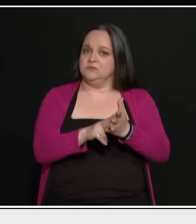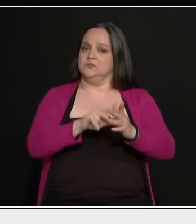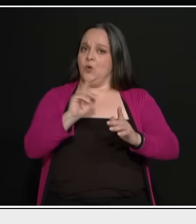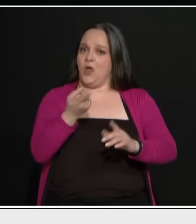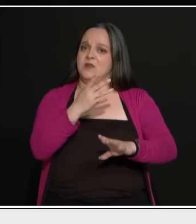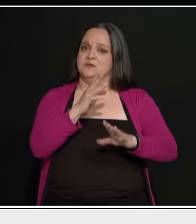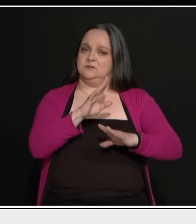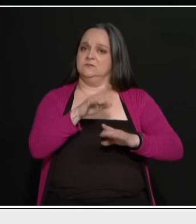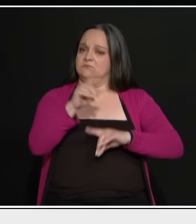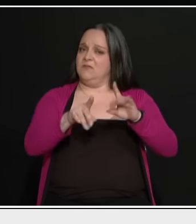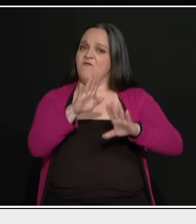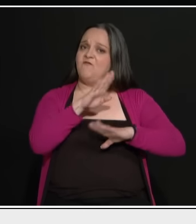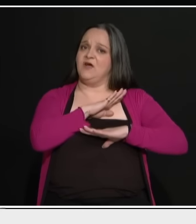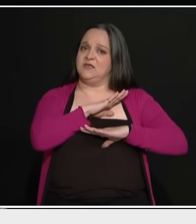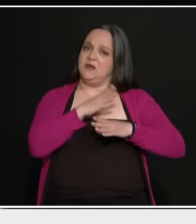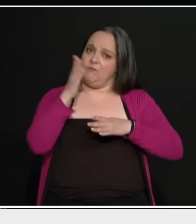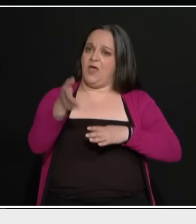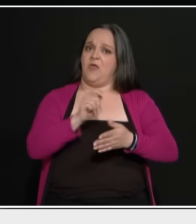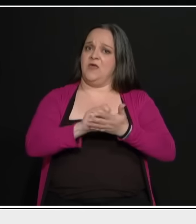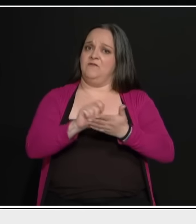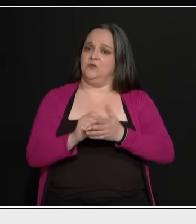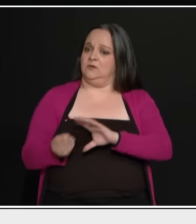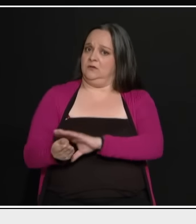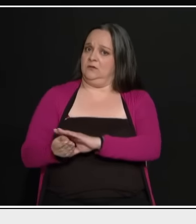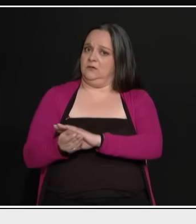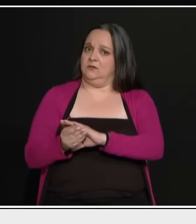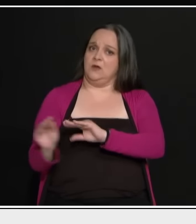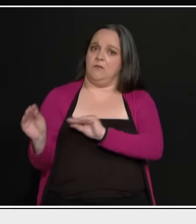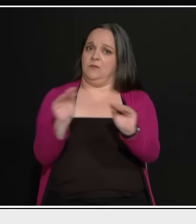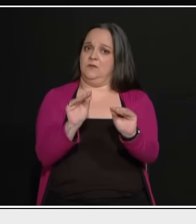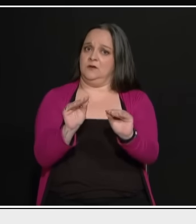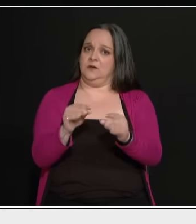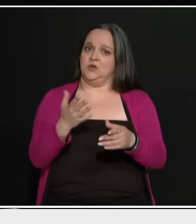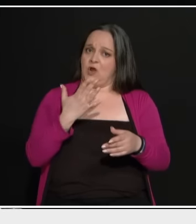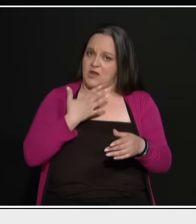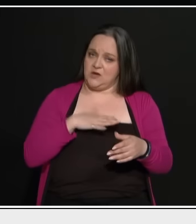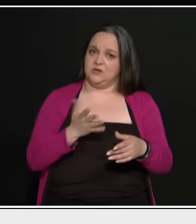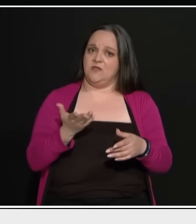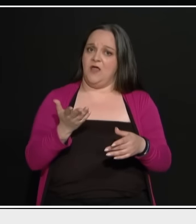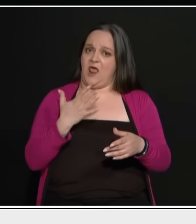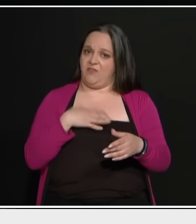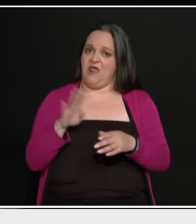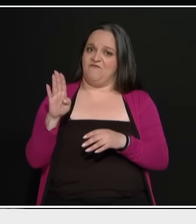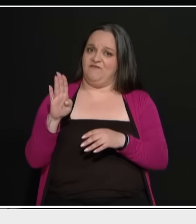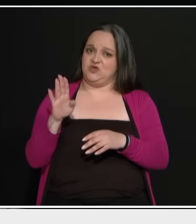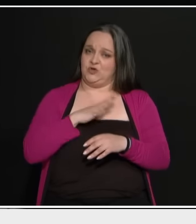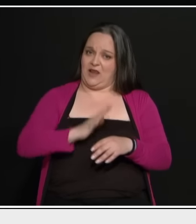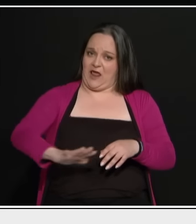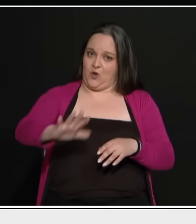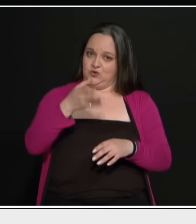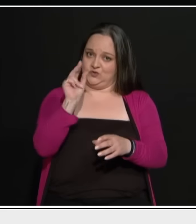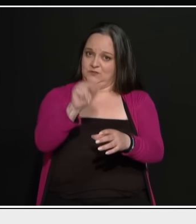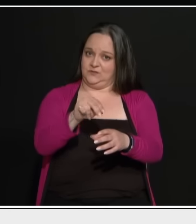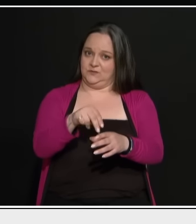έχουν πάει φαντάρια. Πείτε μου λίγο κάτι. Το ένα είναι αυτό, λέτε. Λέτε, τον ήθελε το Βαρμπιτσιώτη ο λαός. Λέτε, πώς